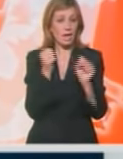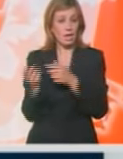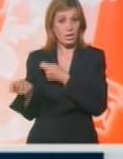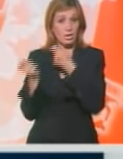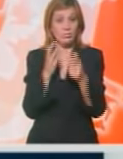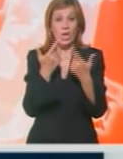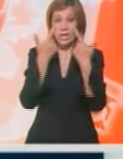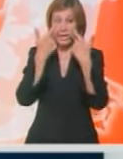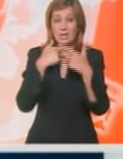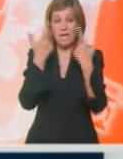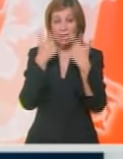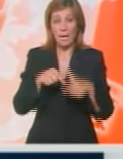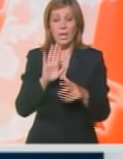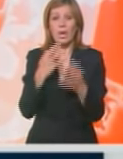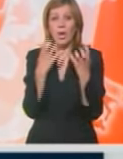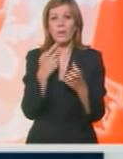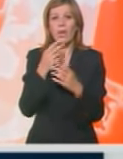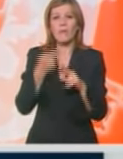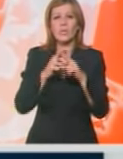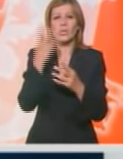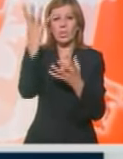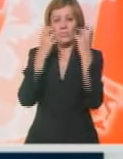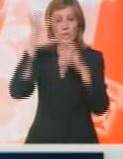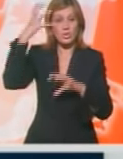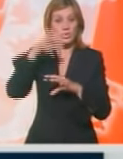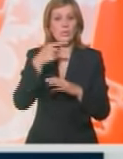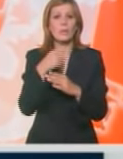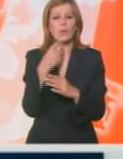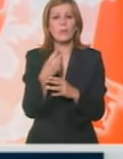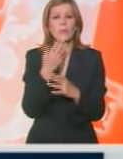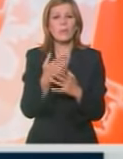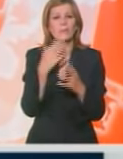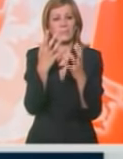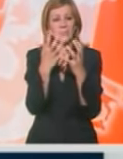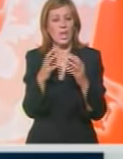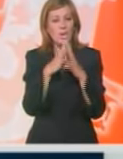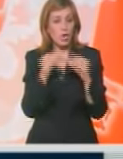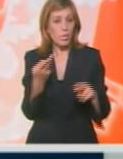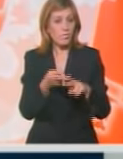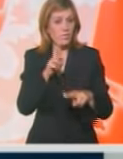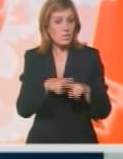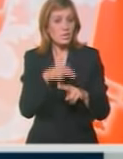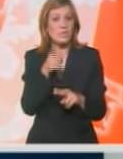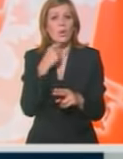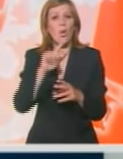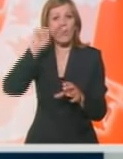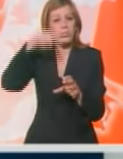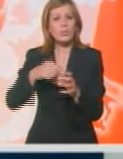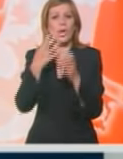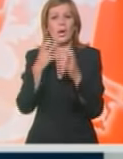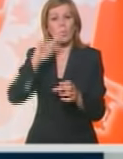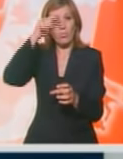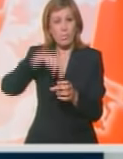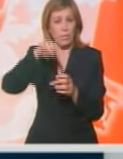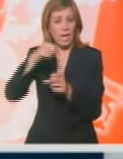tamnije od leda, one absorbuje liše sunčeve svetlosti, što stvara pozitivni feedback. Tako one praktično uša rupe u ledom